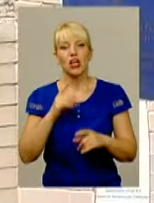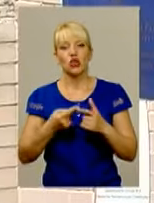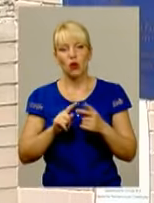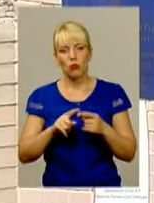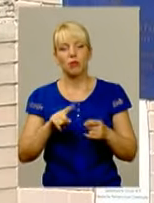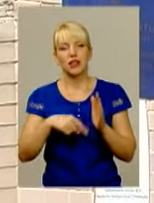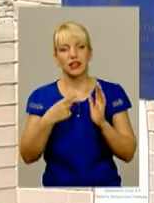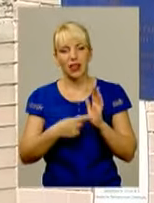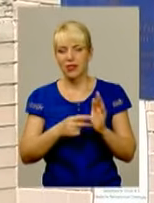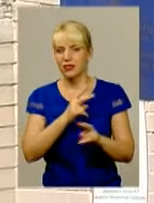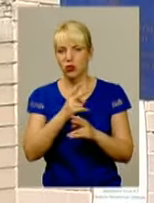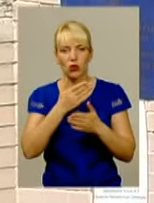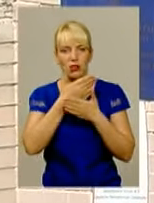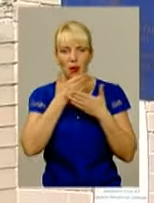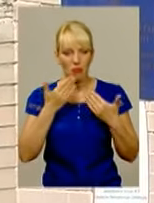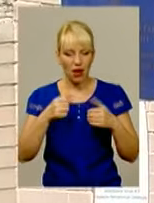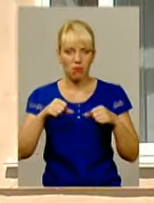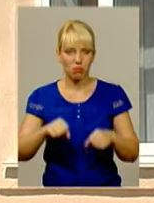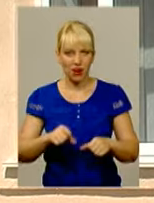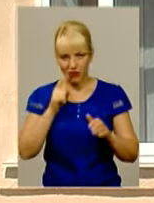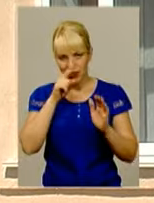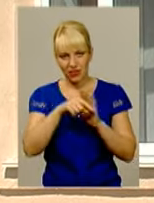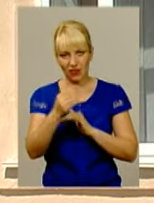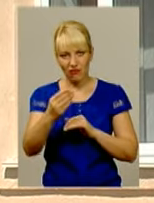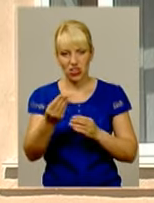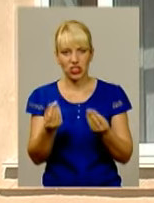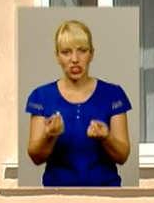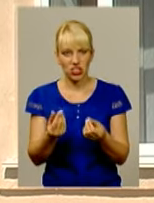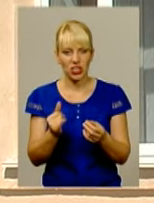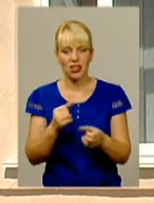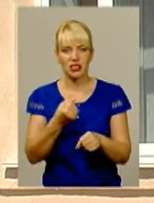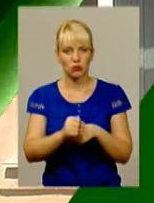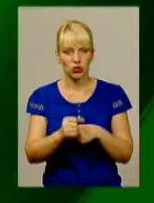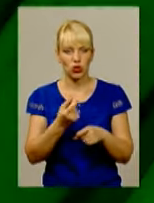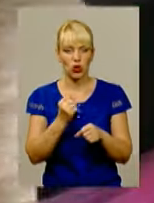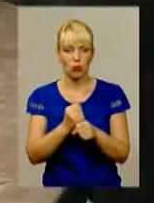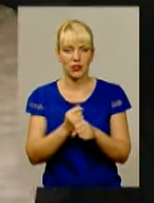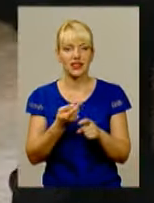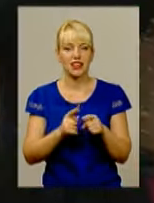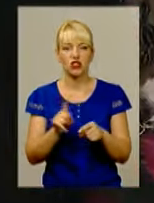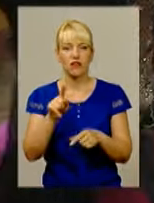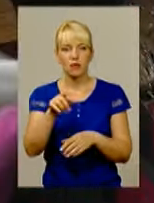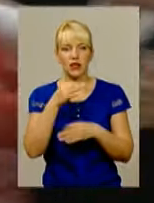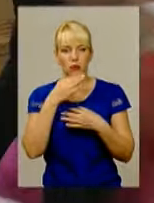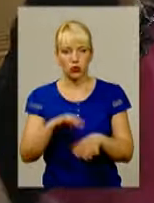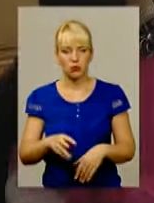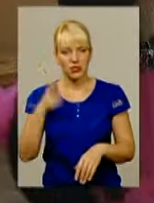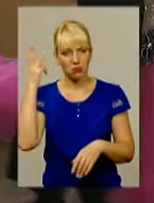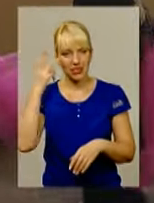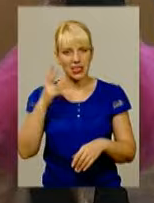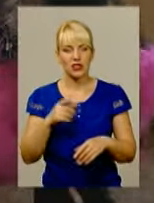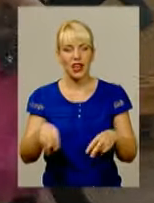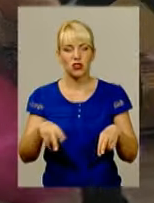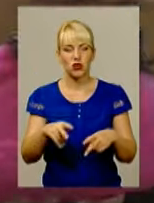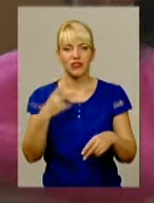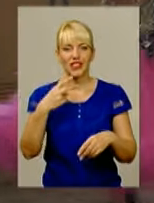Пам'ятайте, ніхто не має права лізти у вашій кишені і змушувати робити те, що вам не до вподоби. Хмельницькі танцюристи – 20-ті